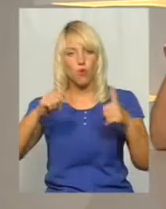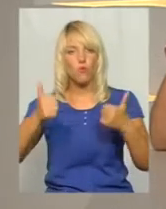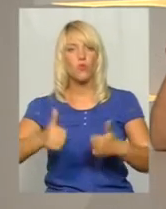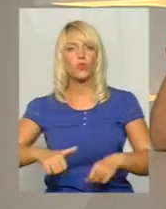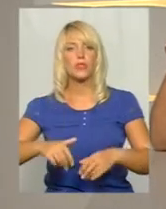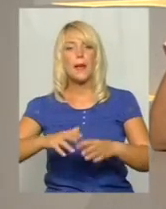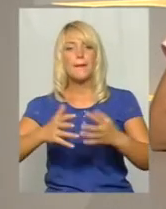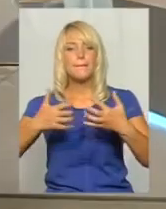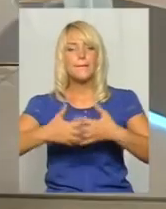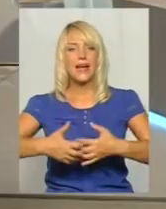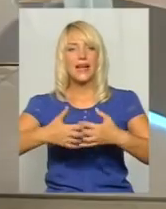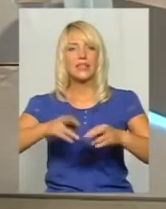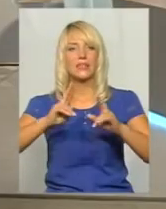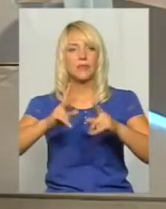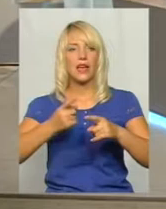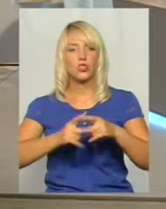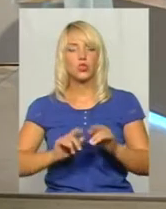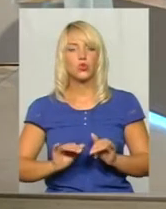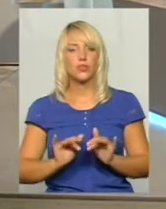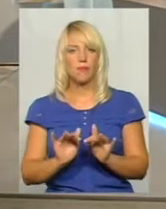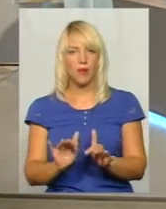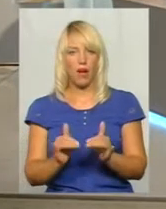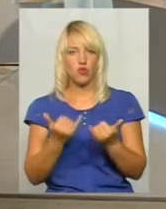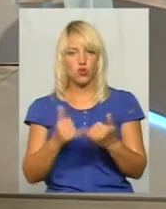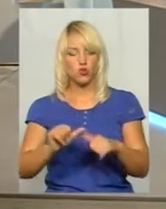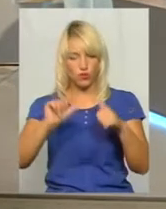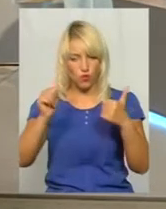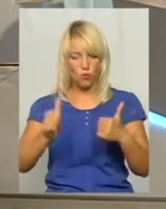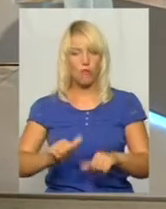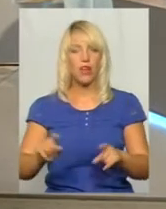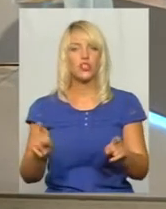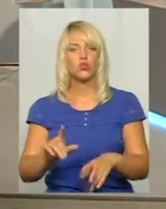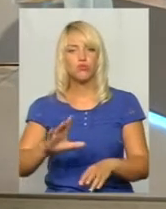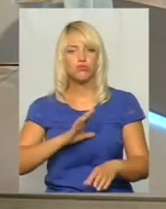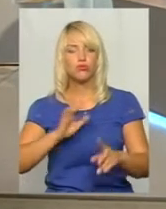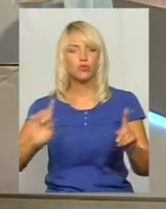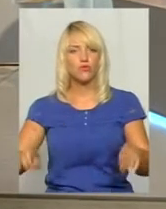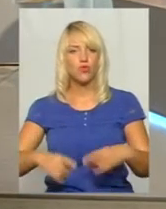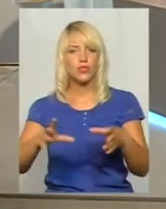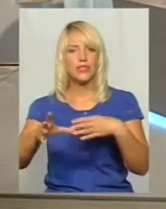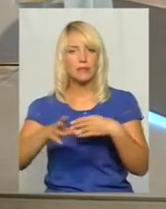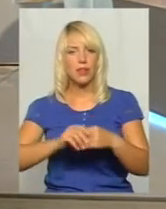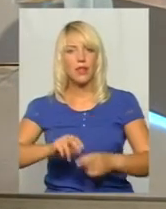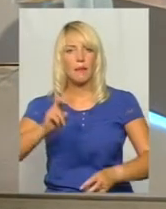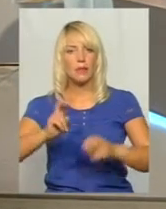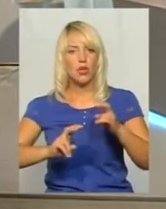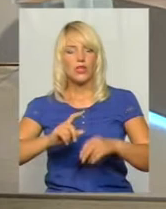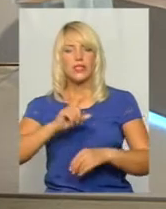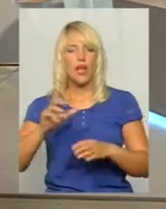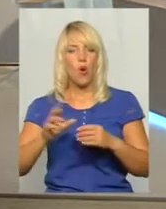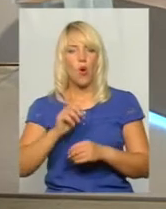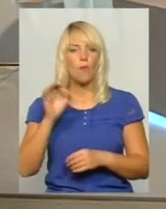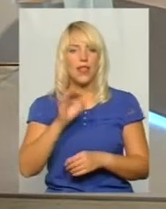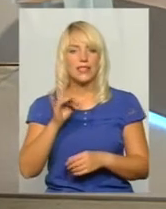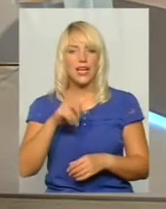механізм, як цю справу сьогодні сформувати, щоб було створене спільне підприємство з обласної